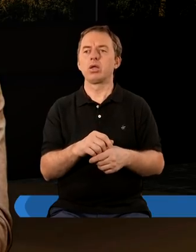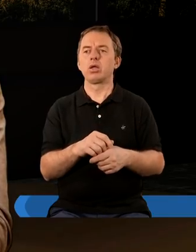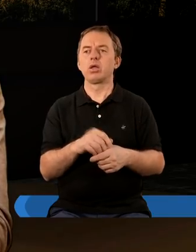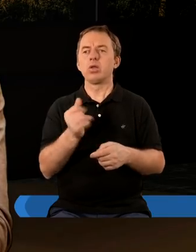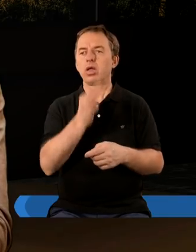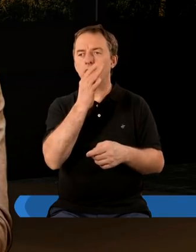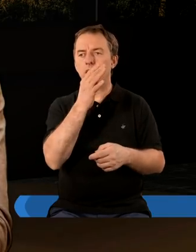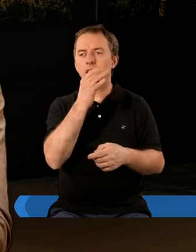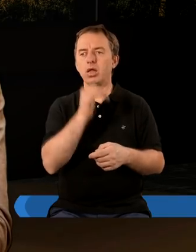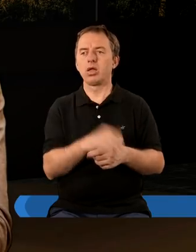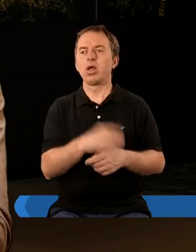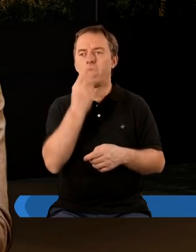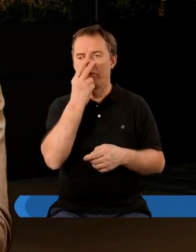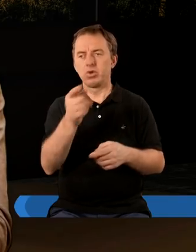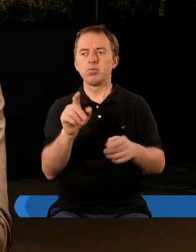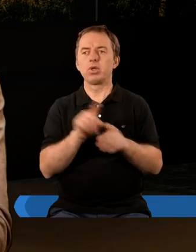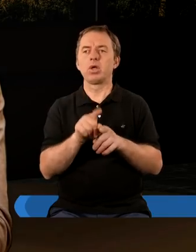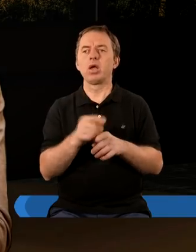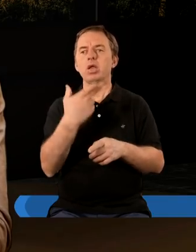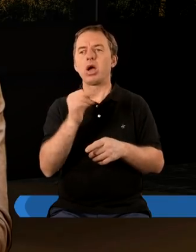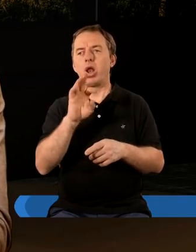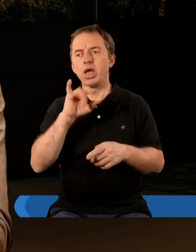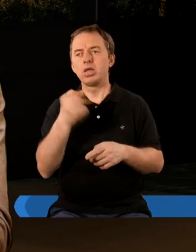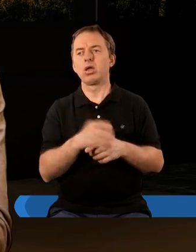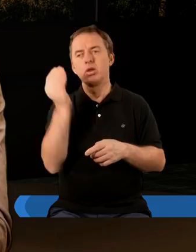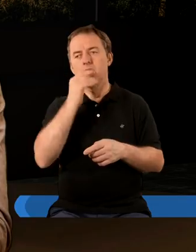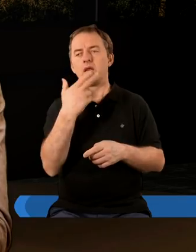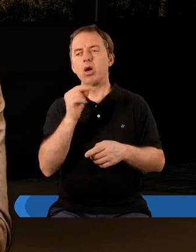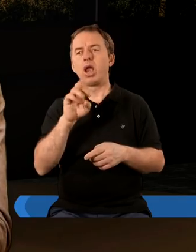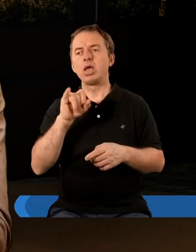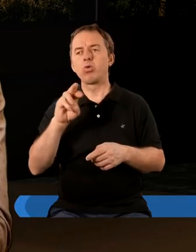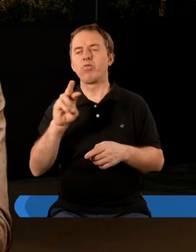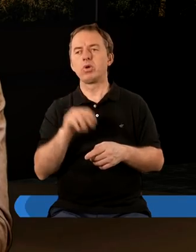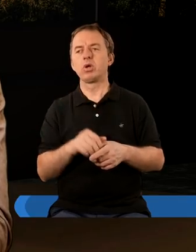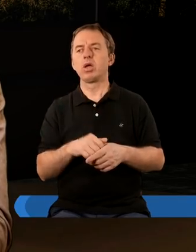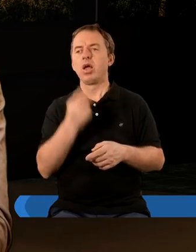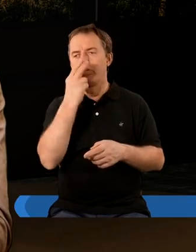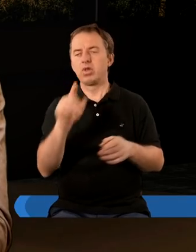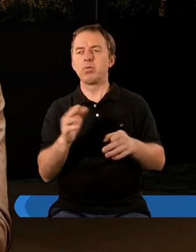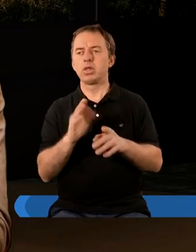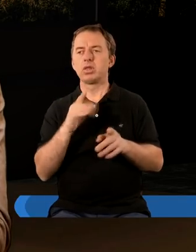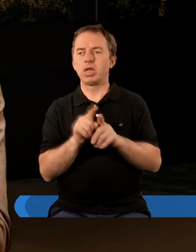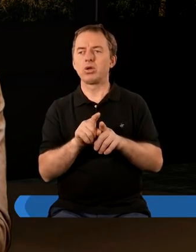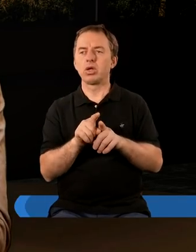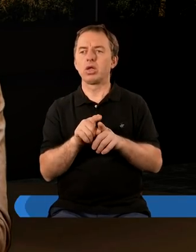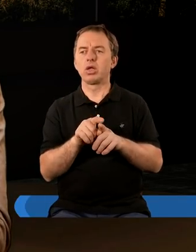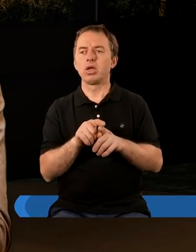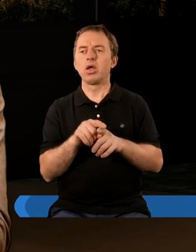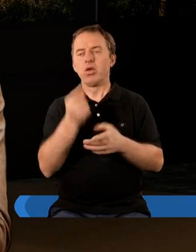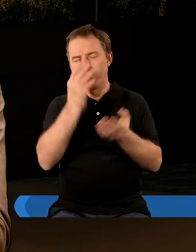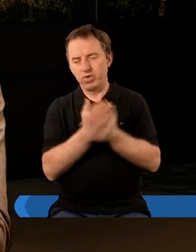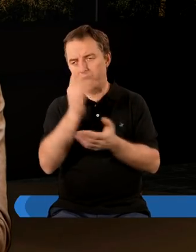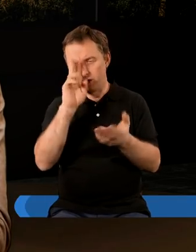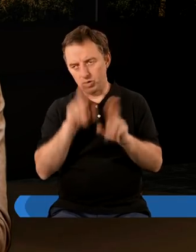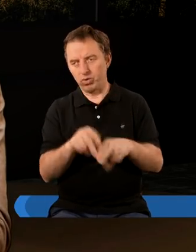zwieść synów izraelskich. Widzimy też Nikolaitów, nauki Nikolaitów. I mamy też wiernego